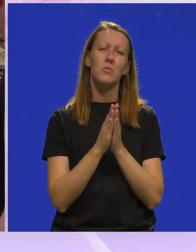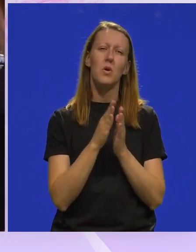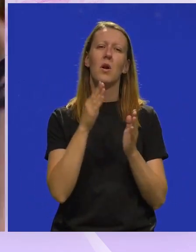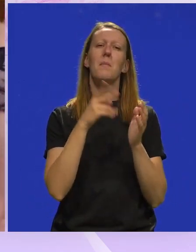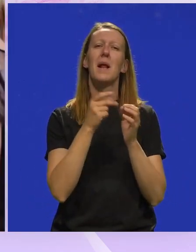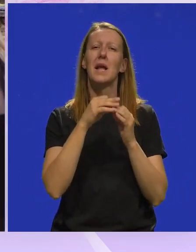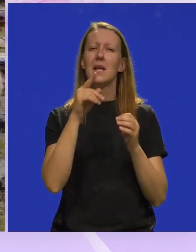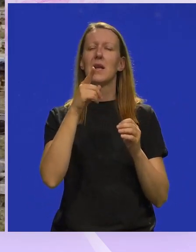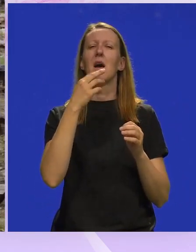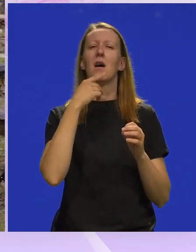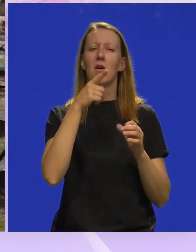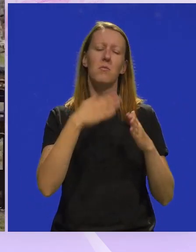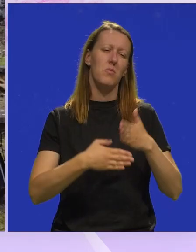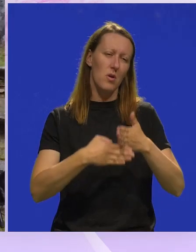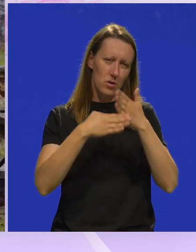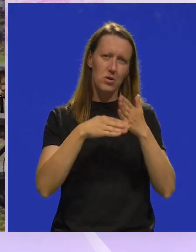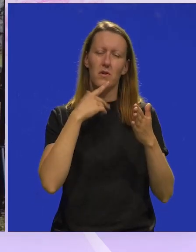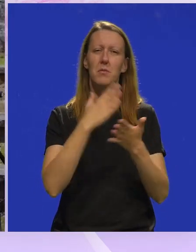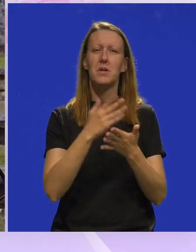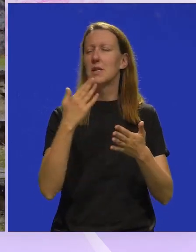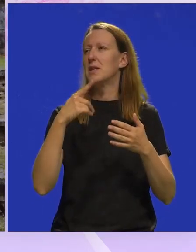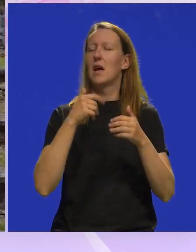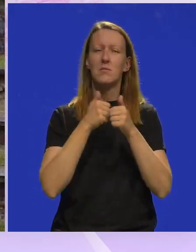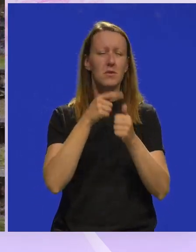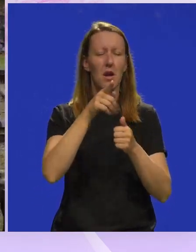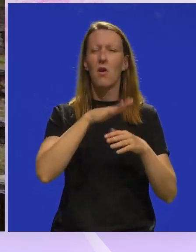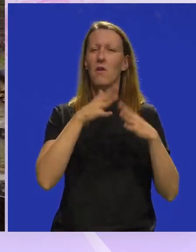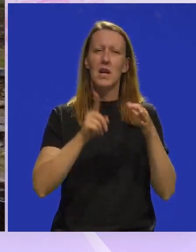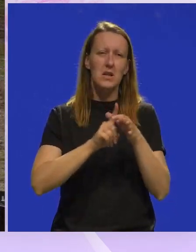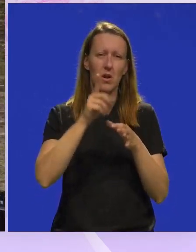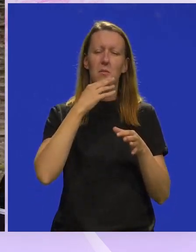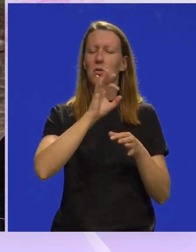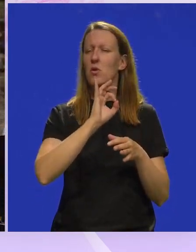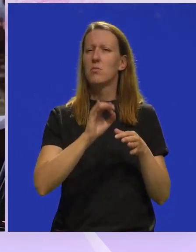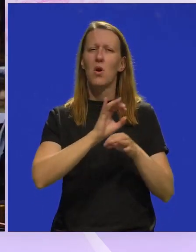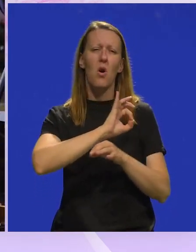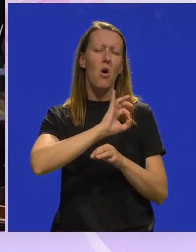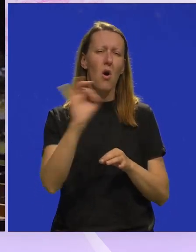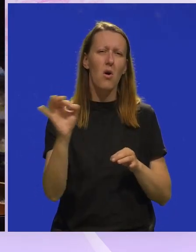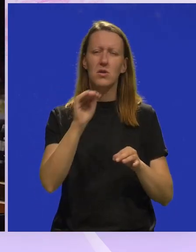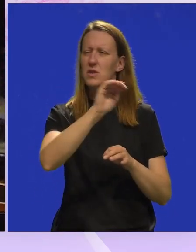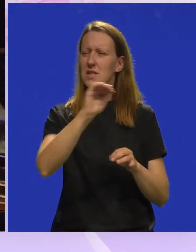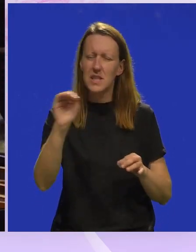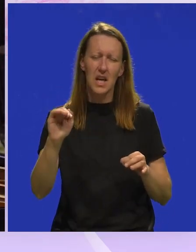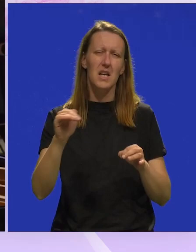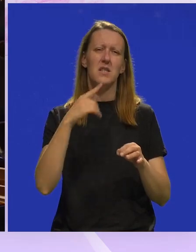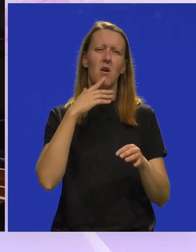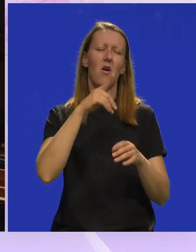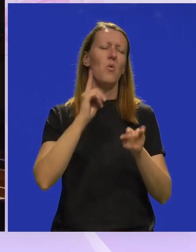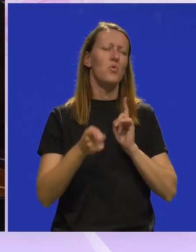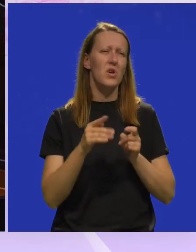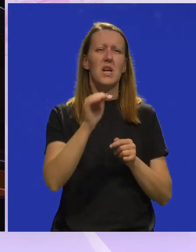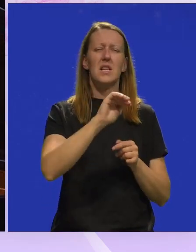temelita neće osnivače podržavati i biti iza vas kad imate takve rezultate, kad imate tako sjajne učenike i